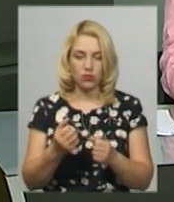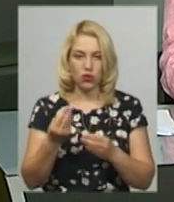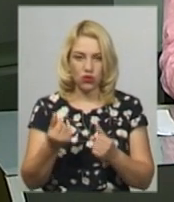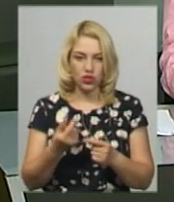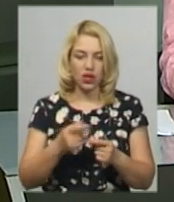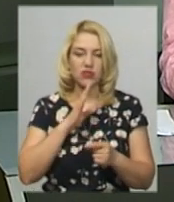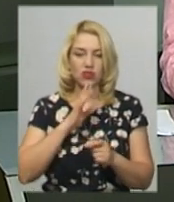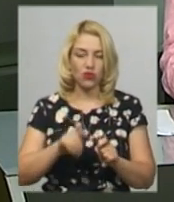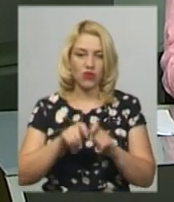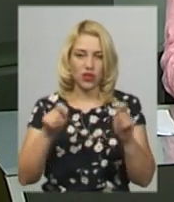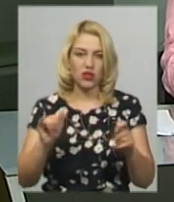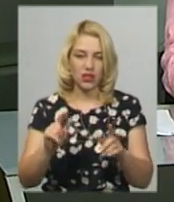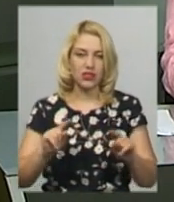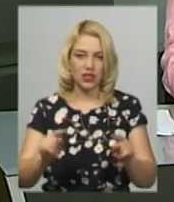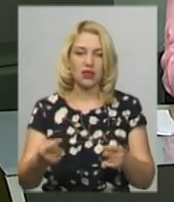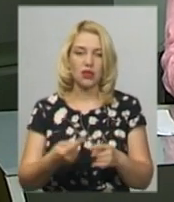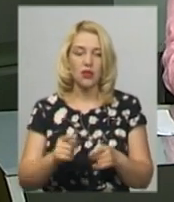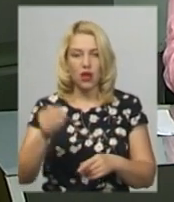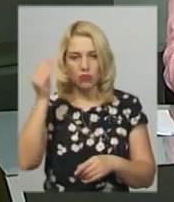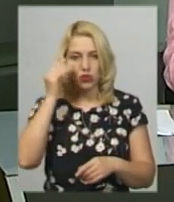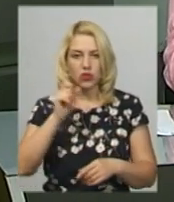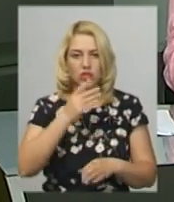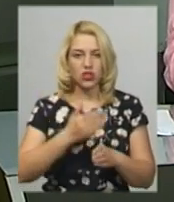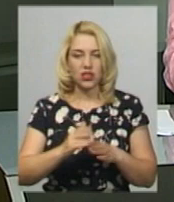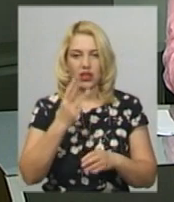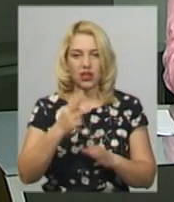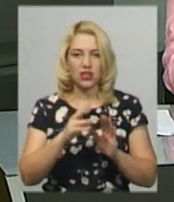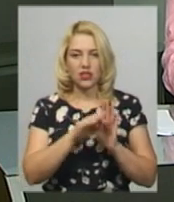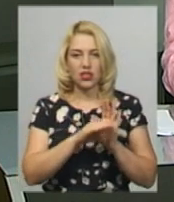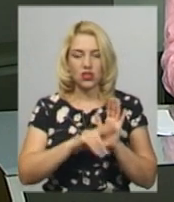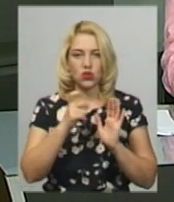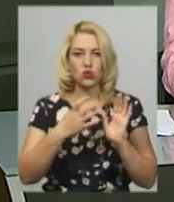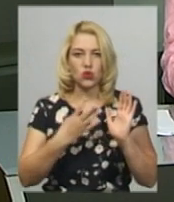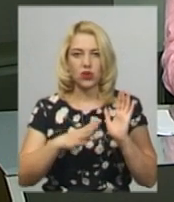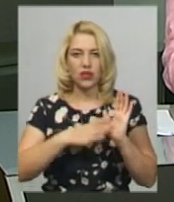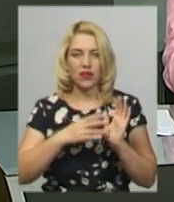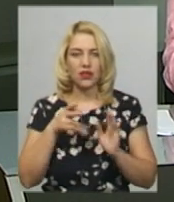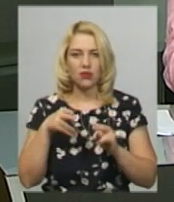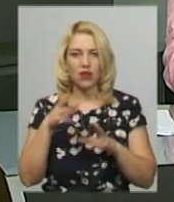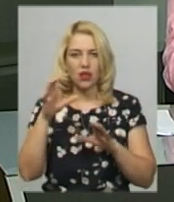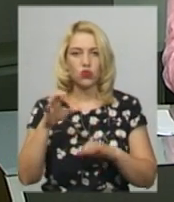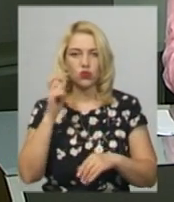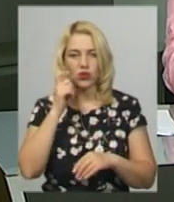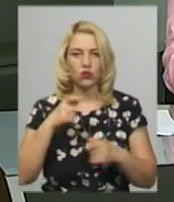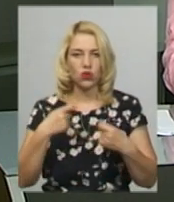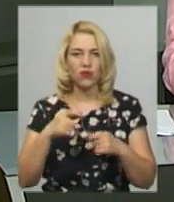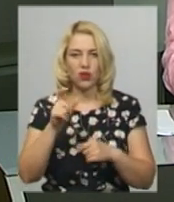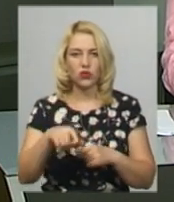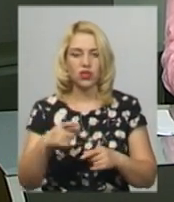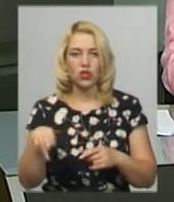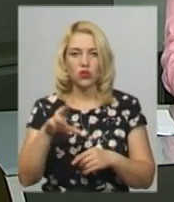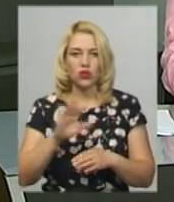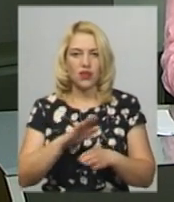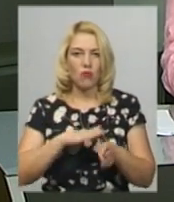затримали. Зінці висунуто підозру за частиною 3 статті 149 Кримінального кодексу України. Торгівля людиною вчинена щодо